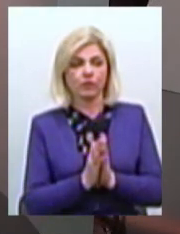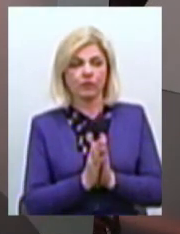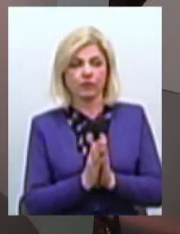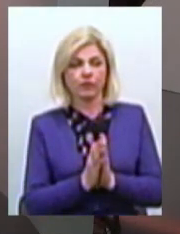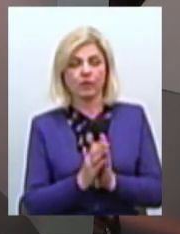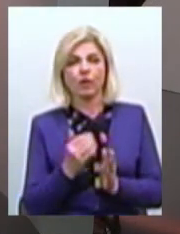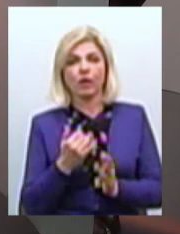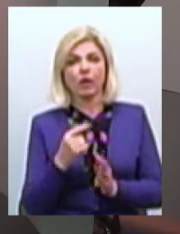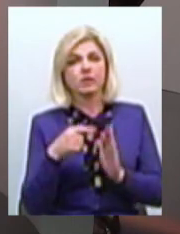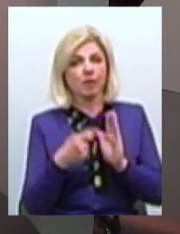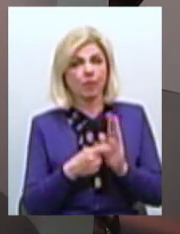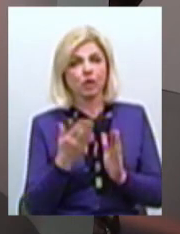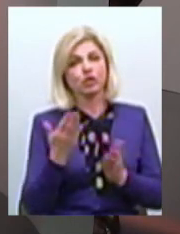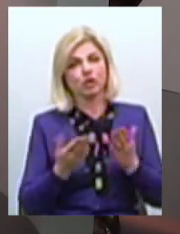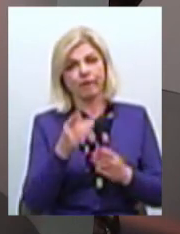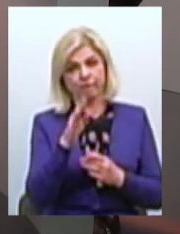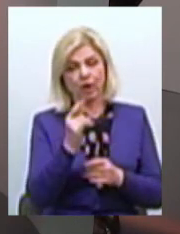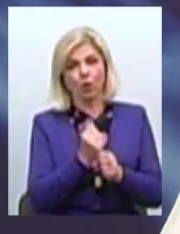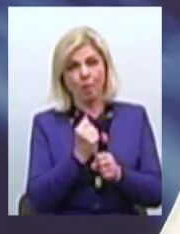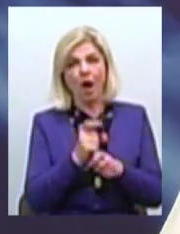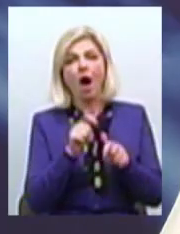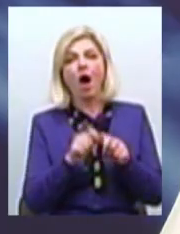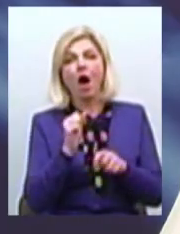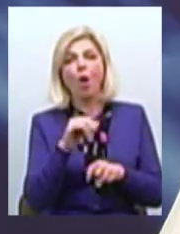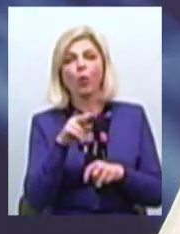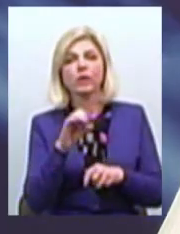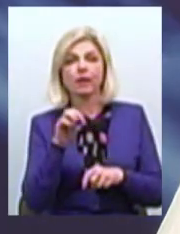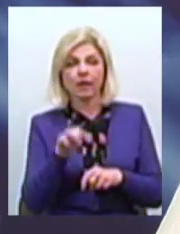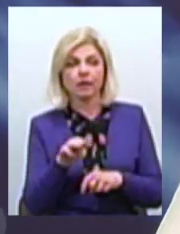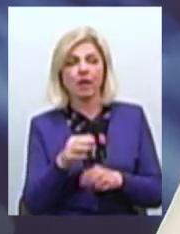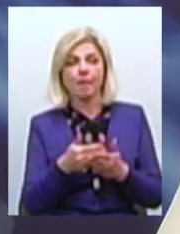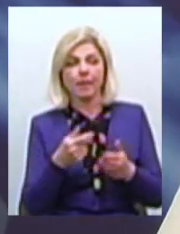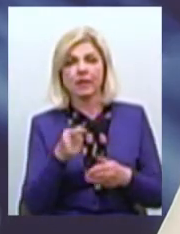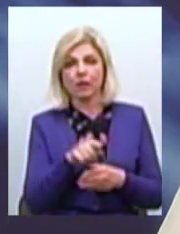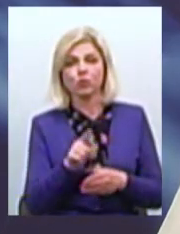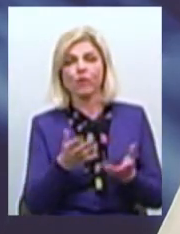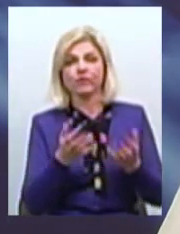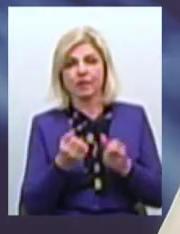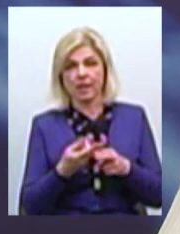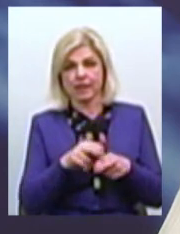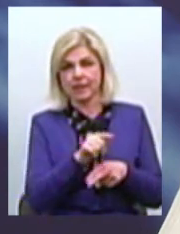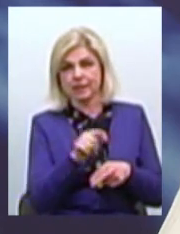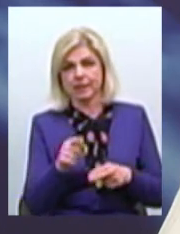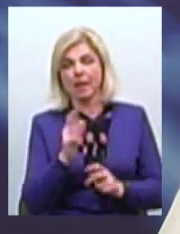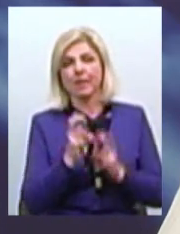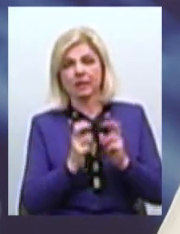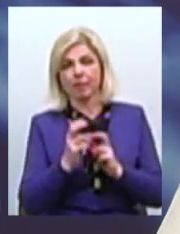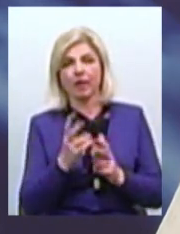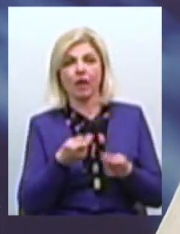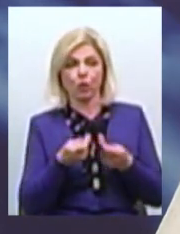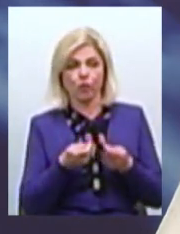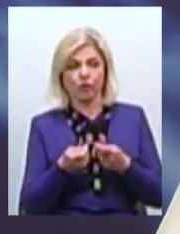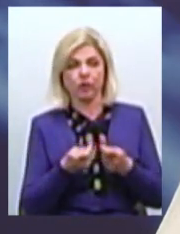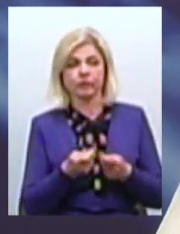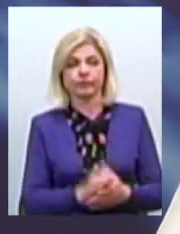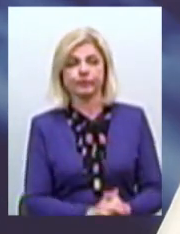Чи робили ви аудіт Перед тим Як взяти ці підприємства У керування Якщо ні То чи